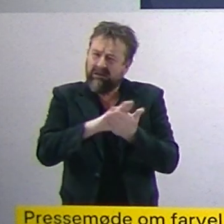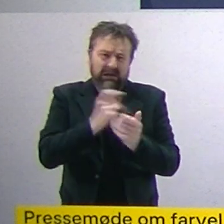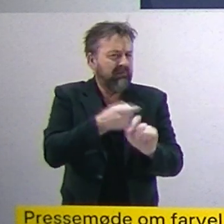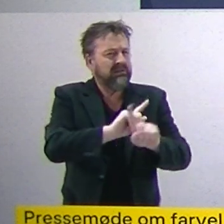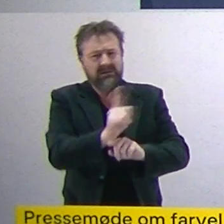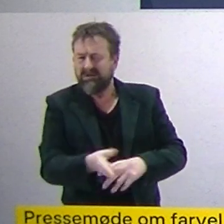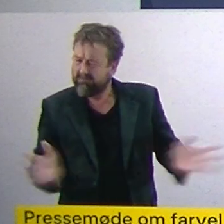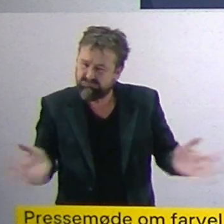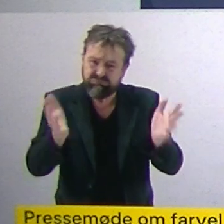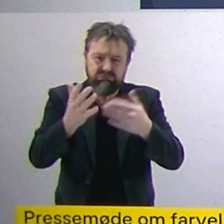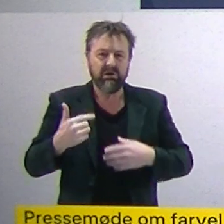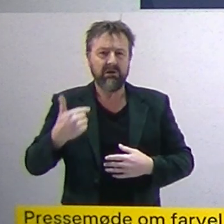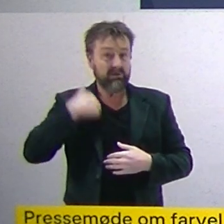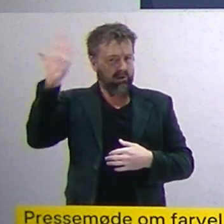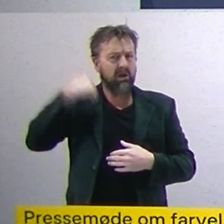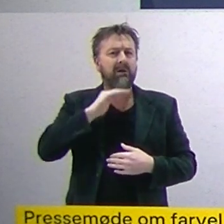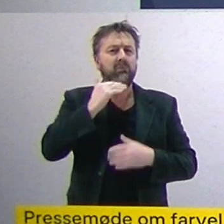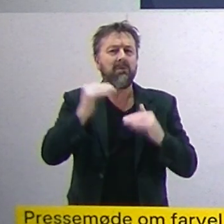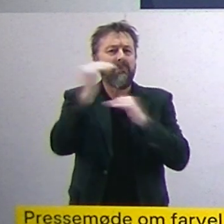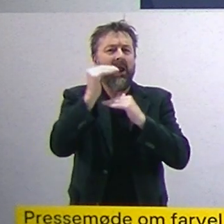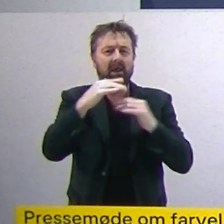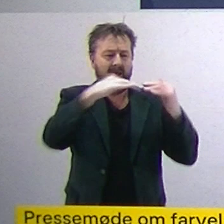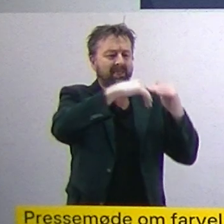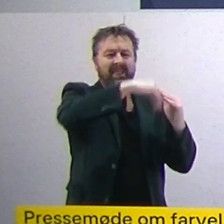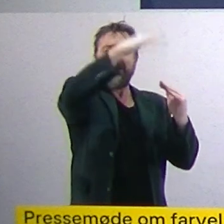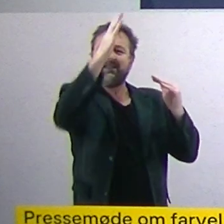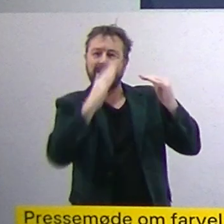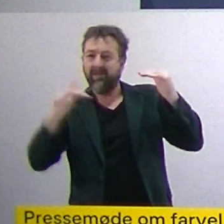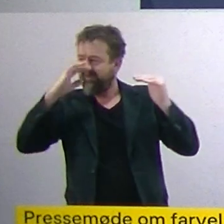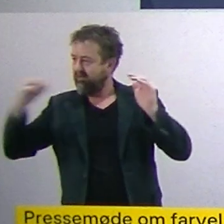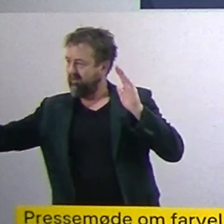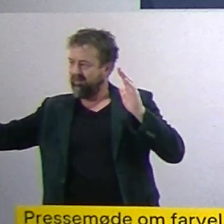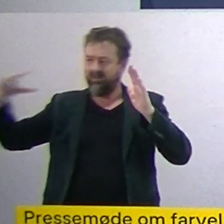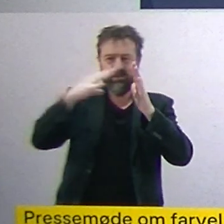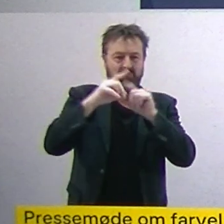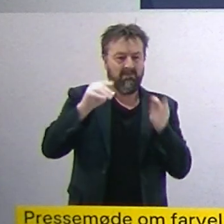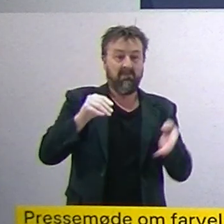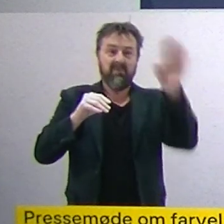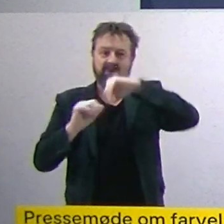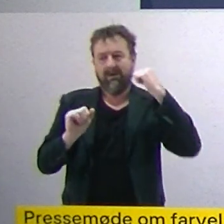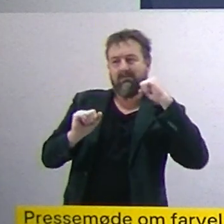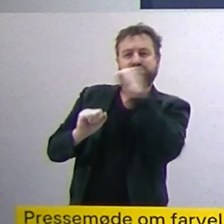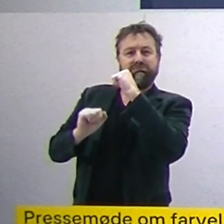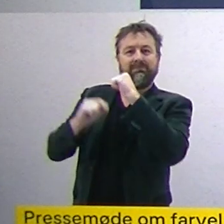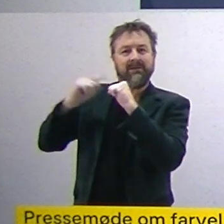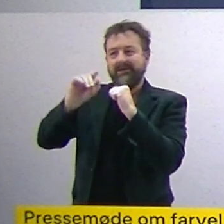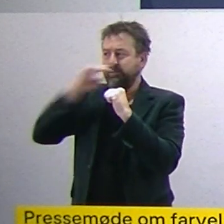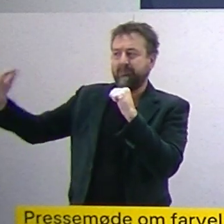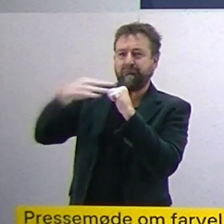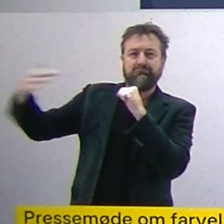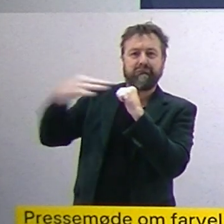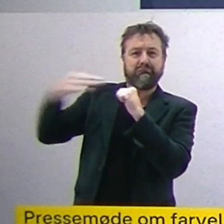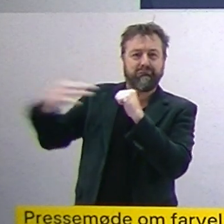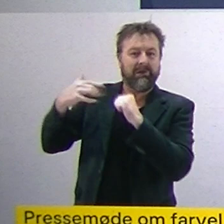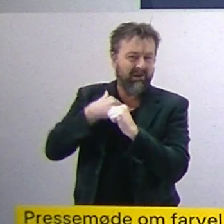brugte på det tidspunkt billedet af en dæmning. Vaccinerne var den dæmning, som vi kunne dæmme op for både smitte og i meget høj grad sygdom.